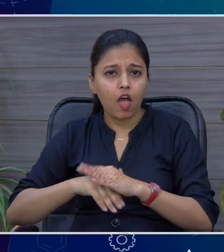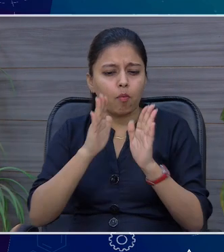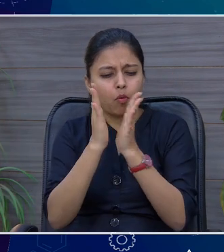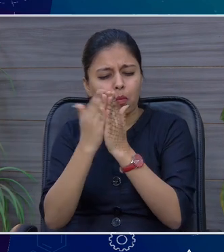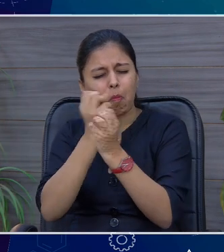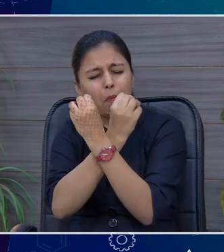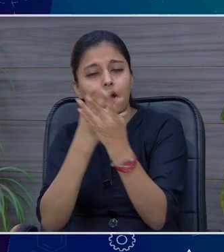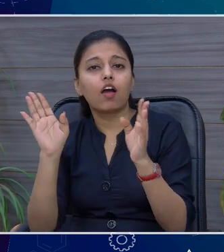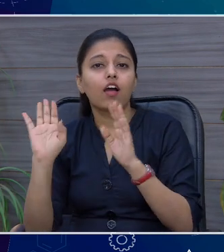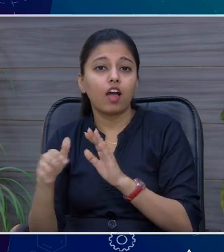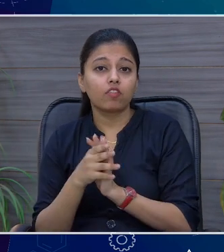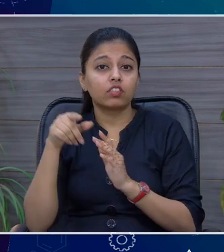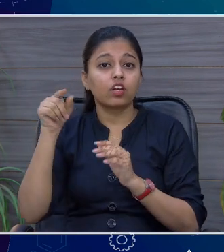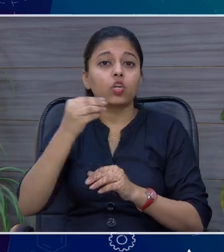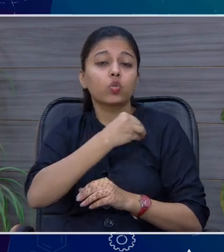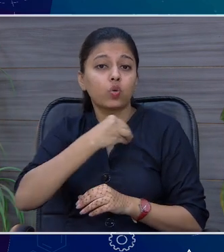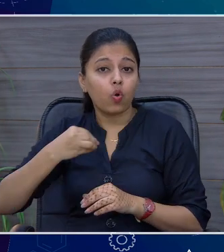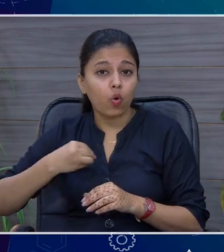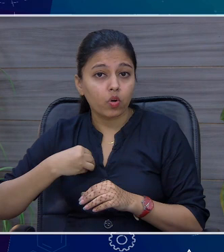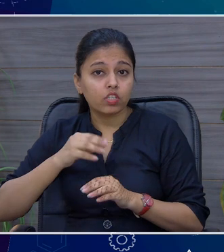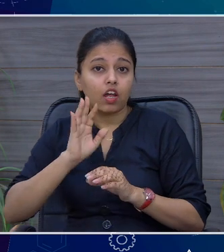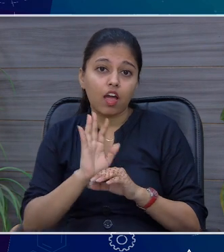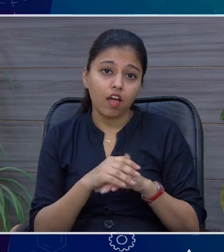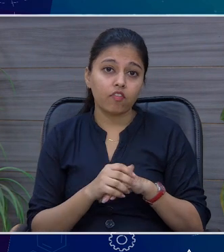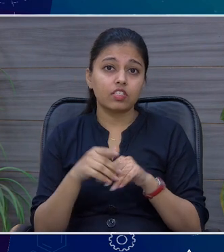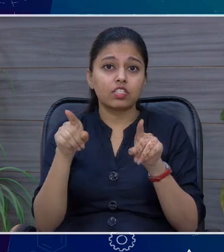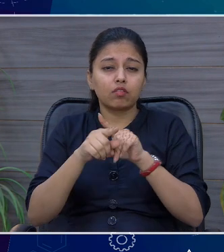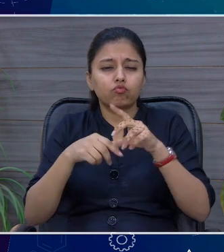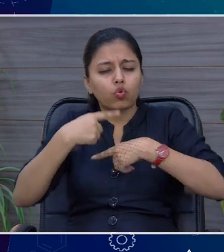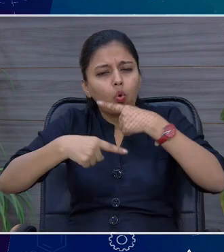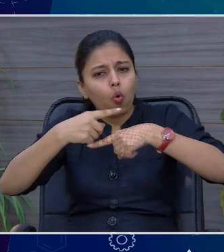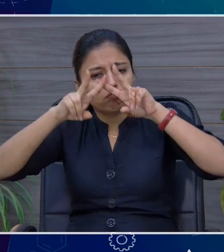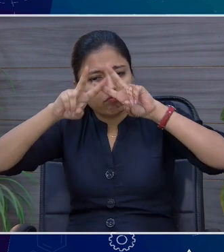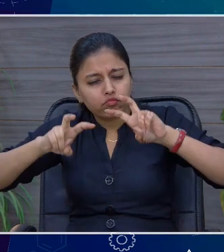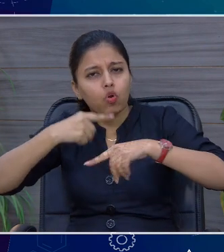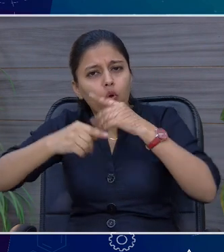रखी होती है और वह एक डौक्टरी का पेशा है जो हर दिन एक नई रिसर्च हो रही है एक